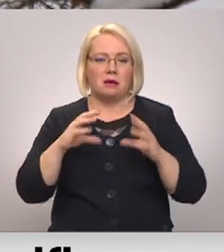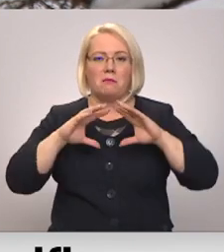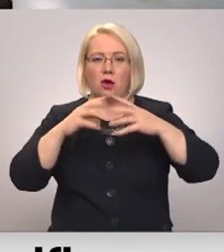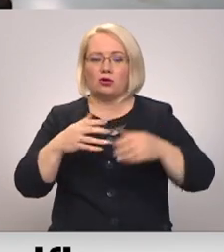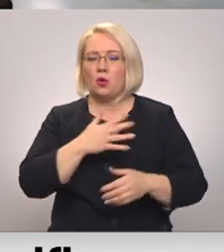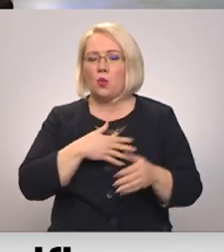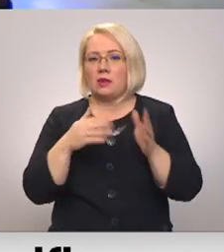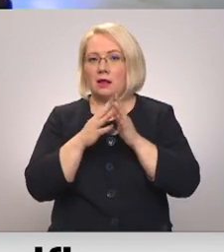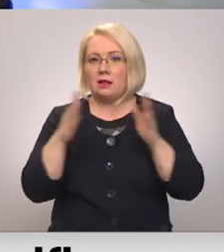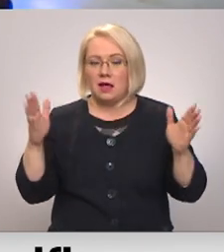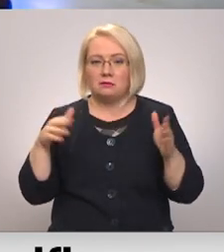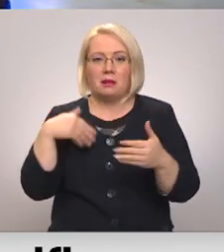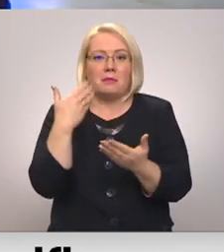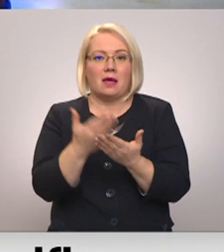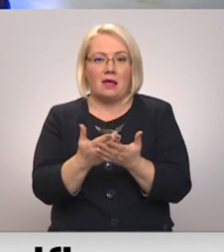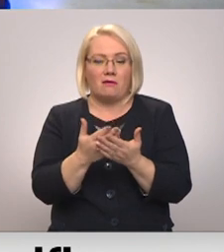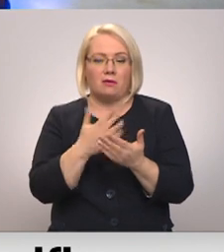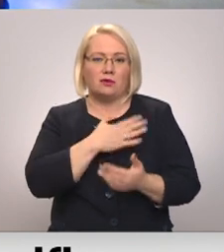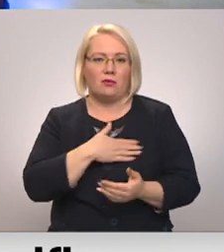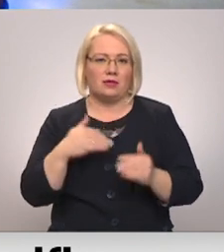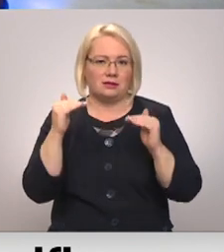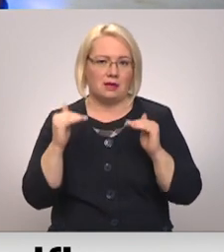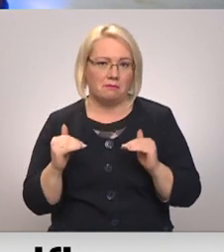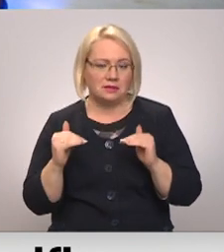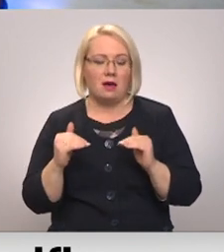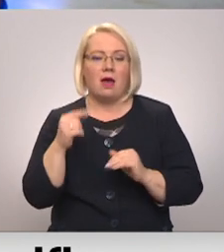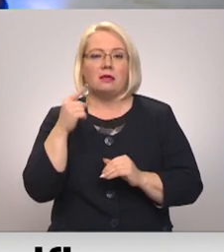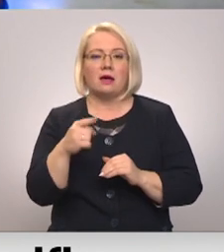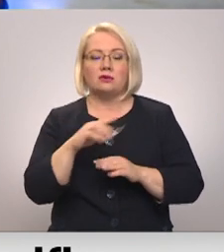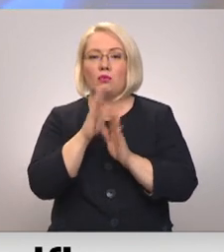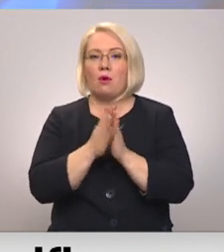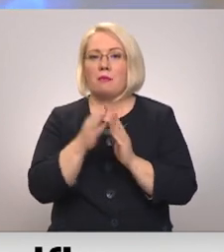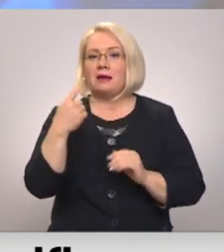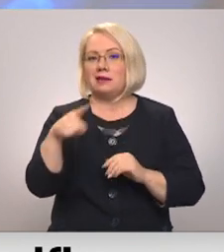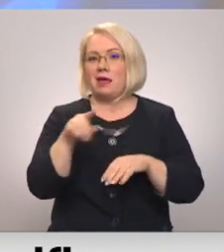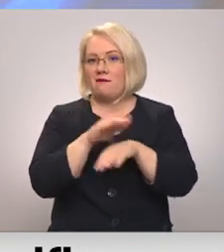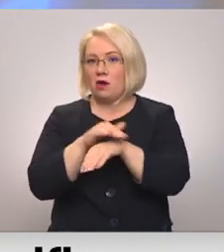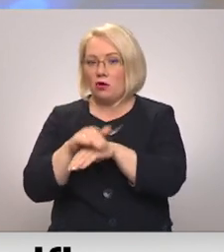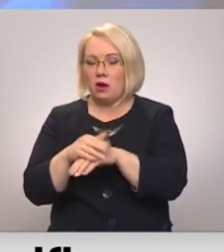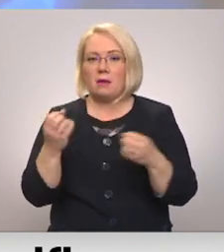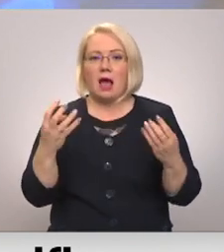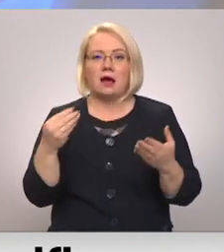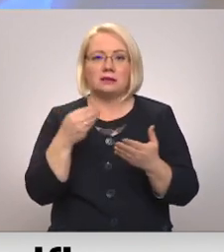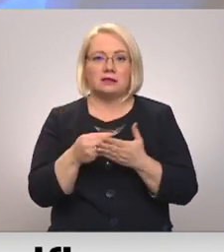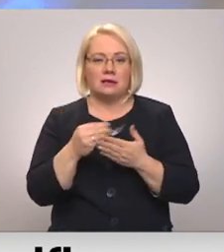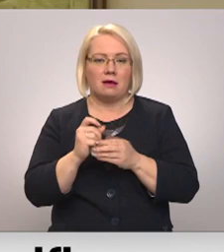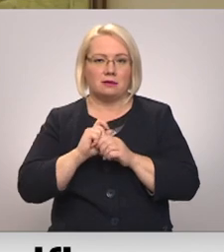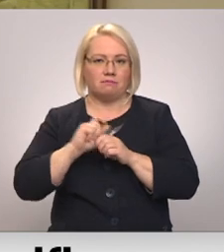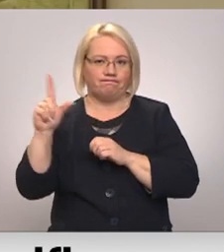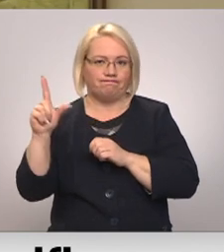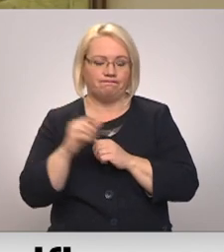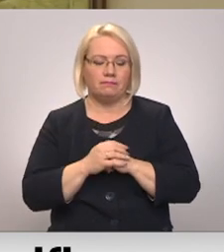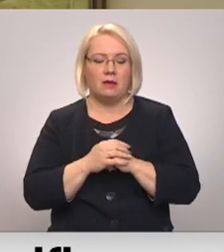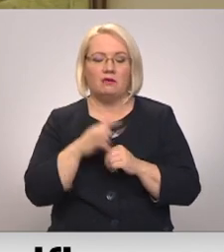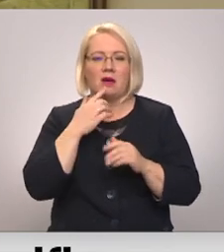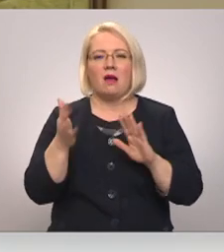ārkārtīgi liels, bet piedāvājums salīdz no šī zemes. Tas kopā ar citiem faktoriem gāzes cenas cen uz augšu. Tad